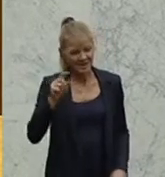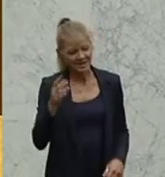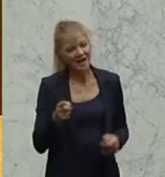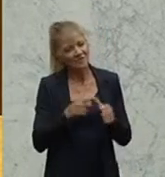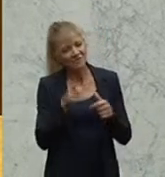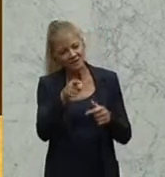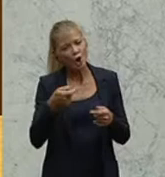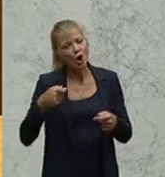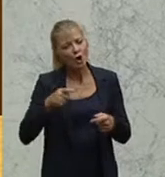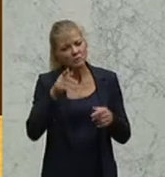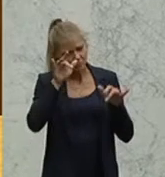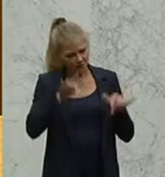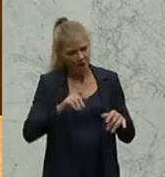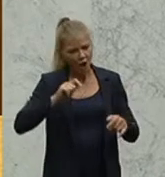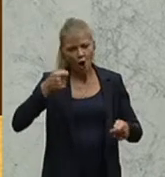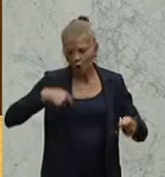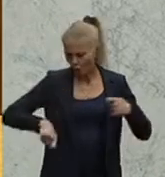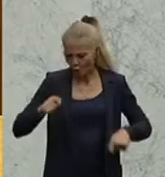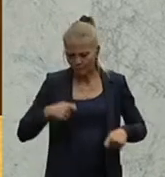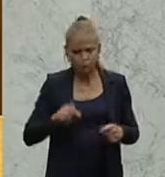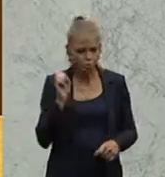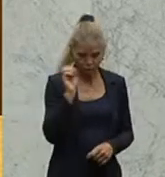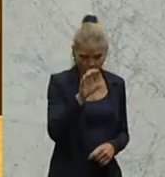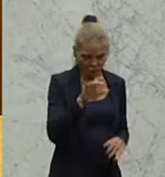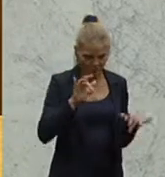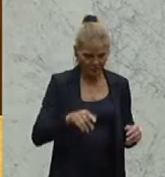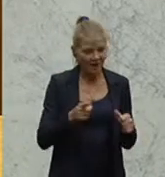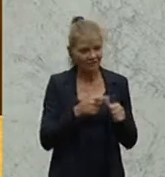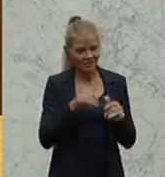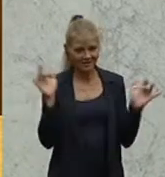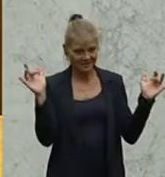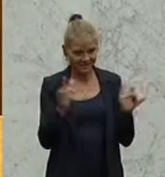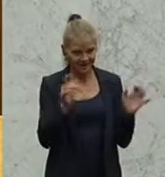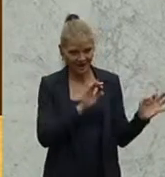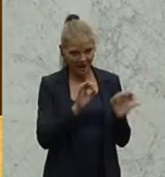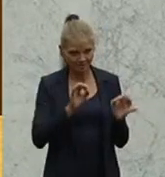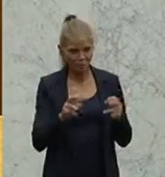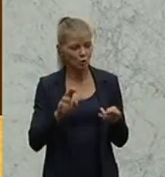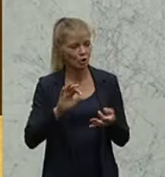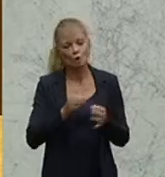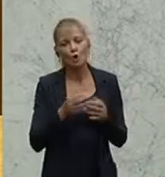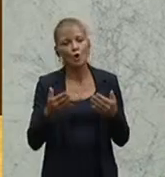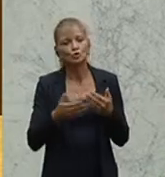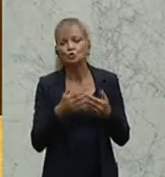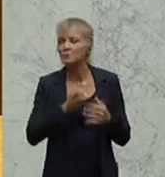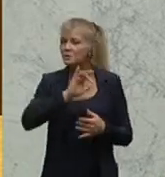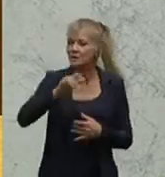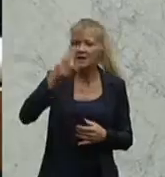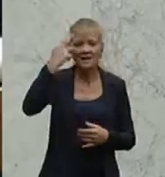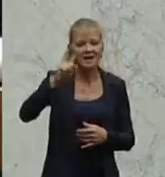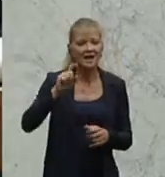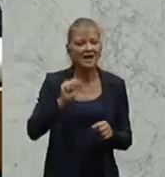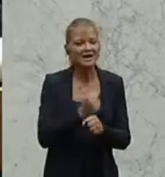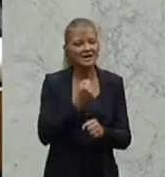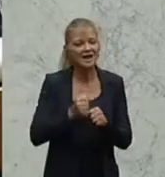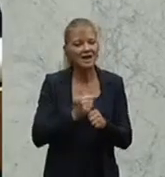wenn gegen Abgeordnete, gegen ehemalige Landeshauptleute, wie beispielsweise den Herrn Gerhard Dörfler, Vorwürfe lauten, warum